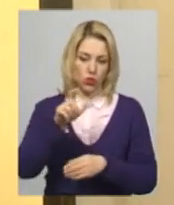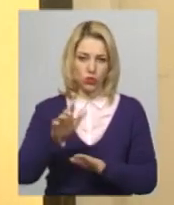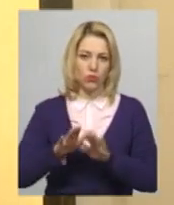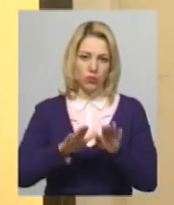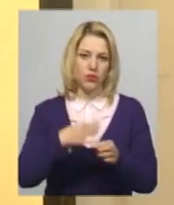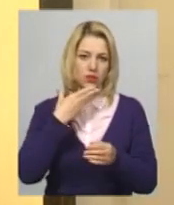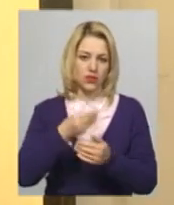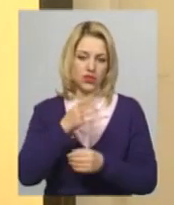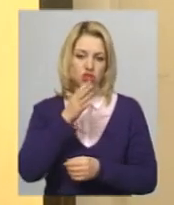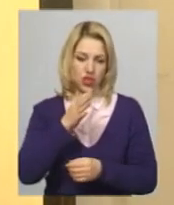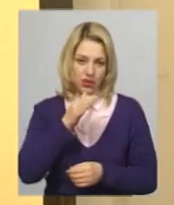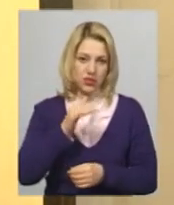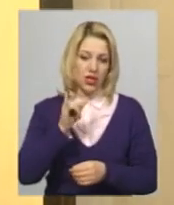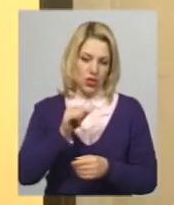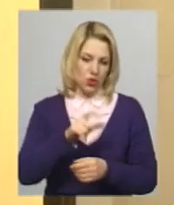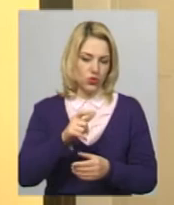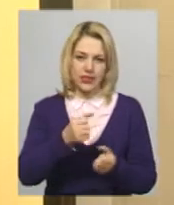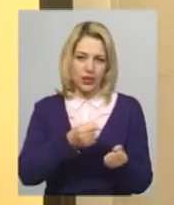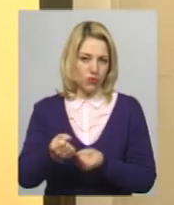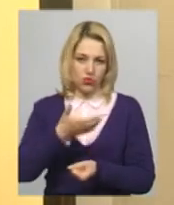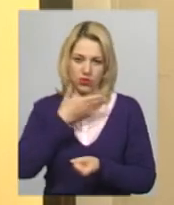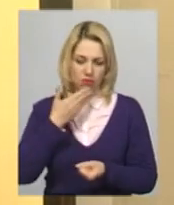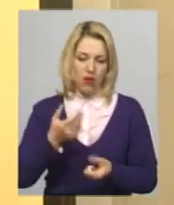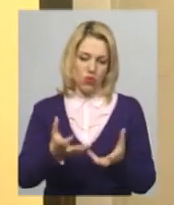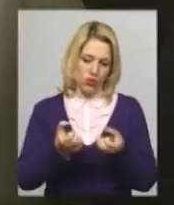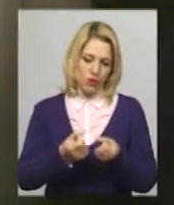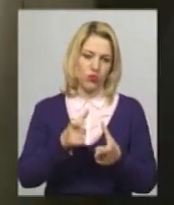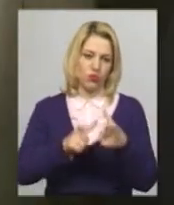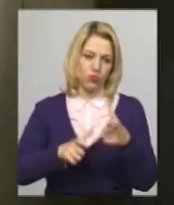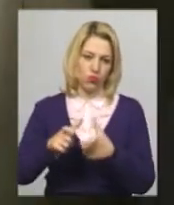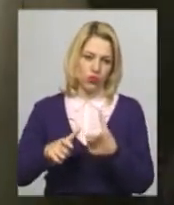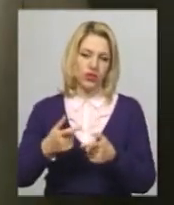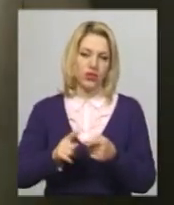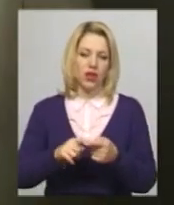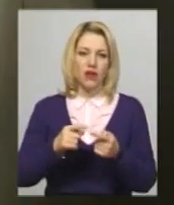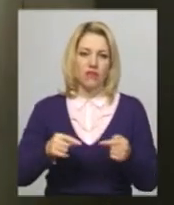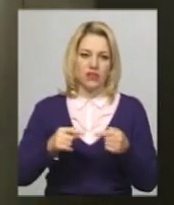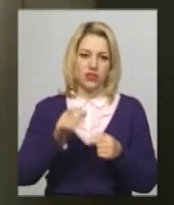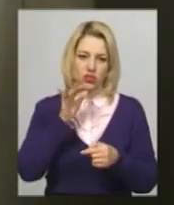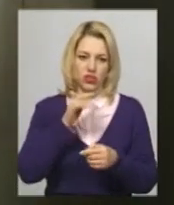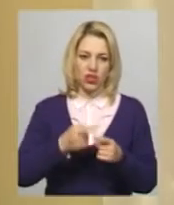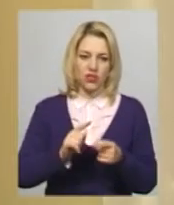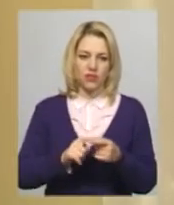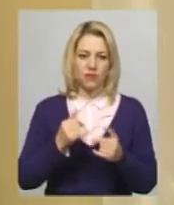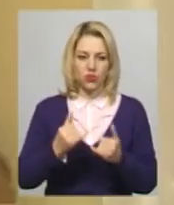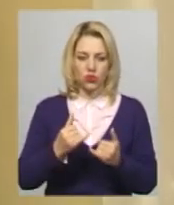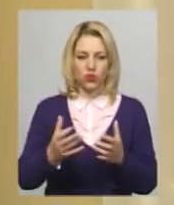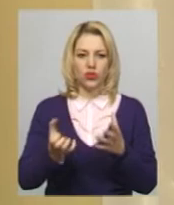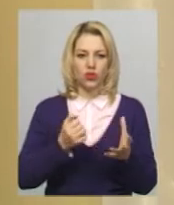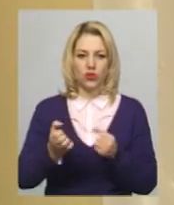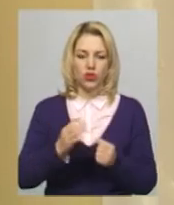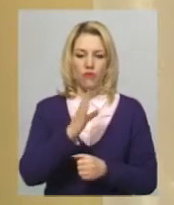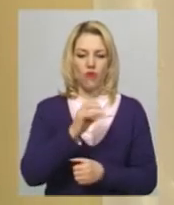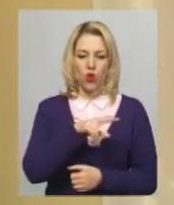і жодних затримок немає. Вони отримують вабіотній, визначений час. За словами Костянтина Рааца, сьогодні бюлетені отримують місто